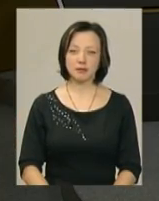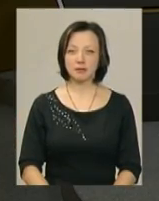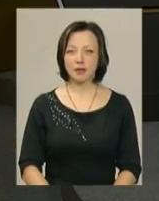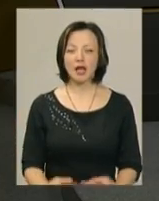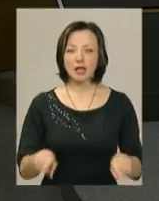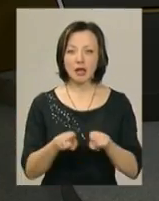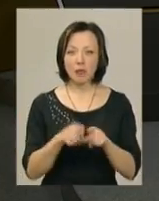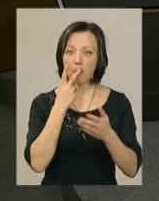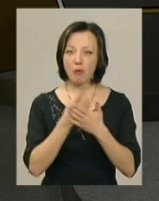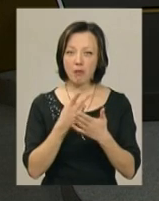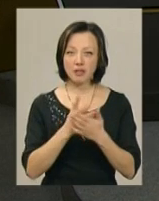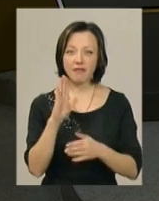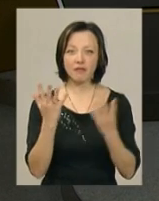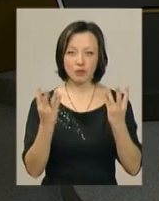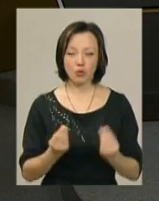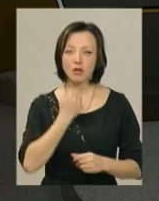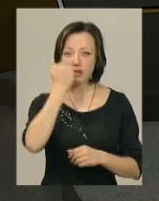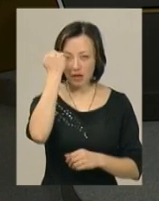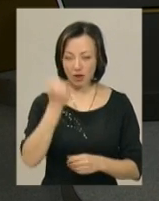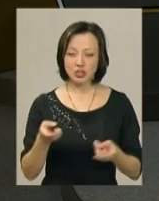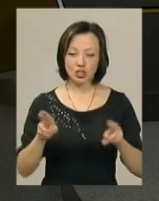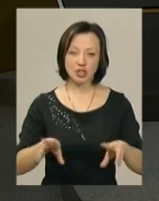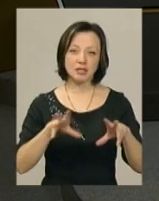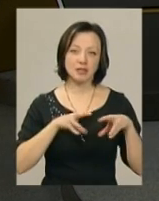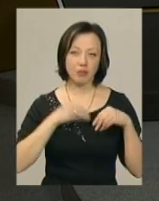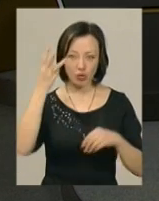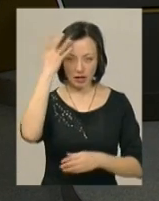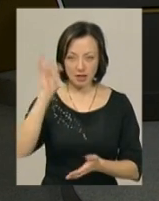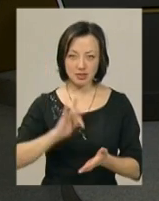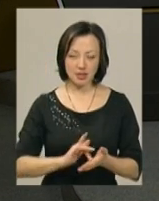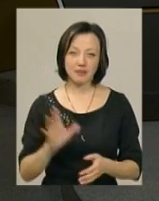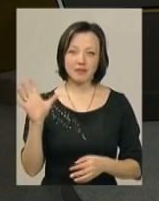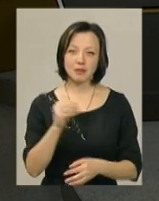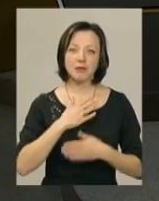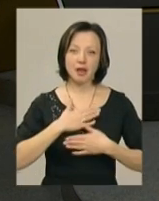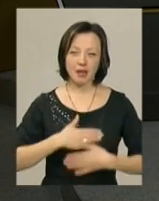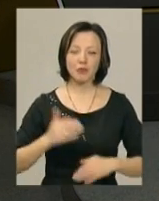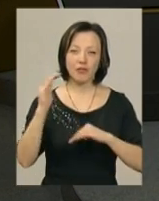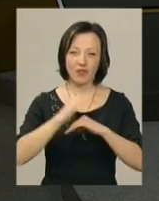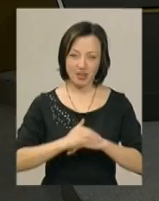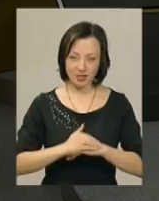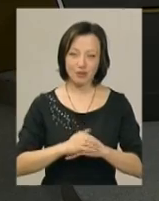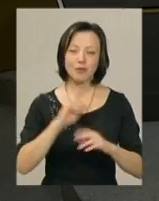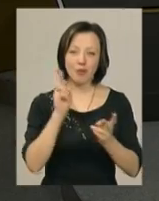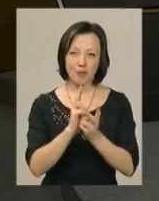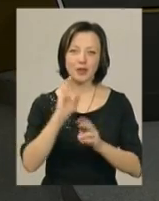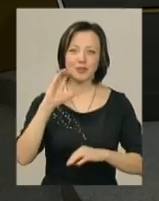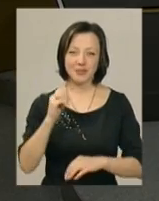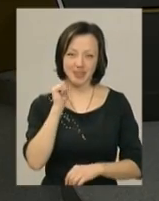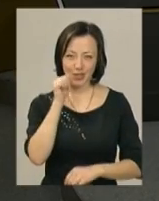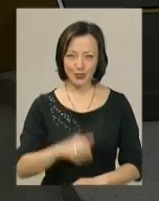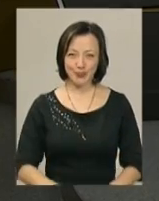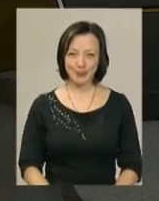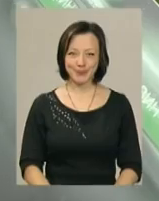Таким ми побачили вівторок. Дякую, що залишаєтесь на Поділля.Центр. Усім приємного вечора. Побачимось у середу.